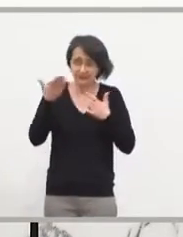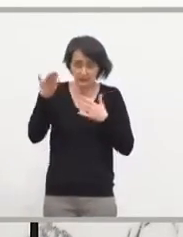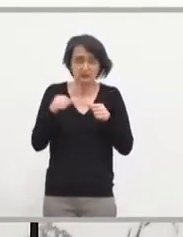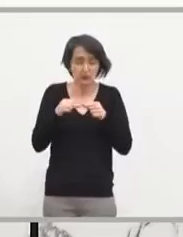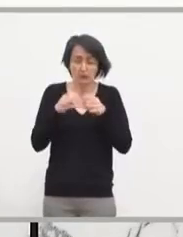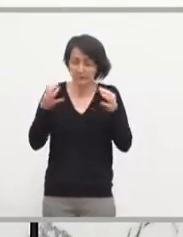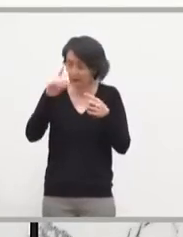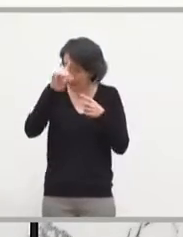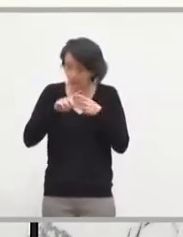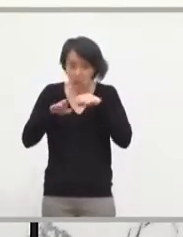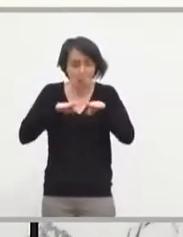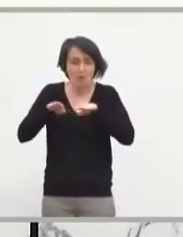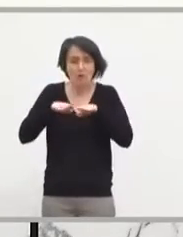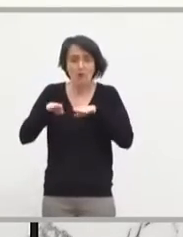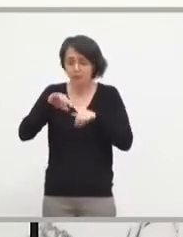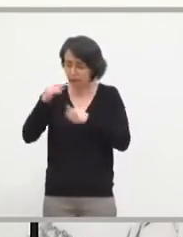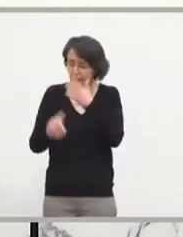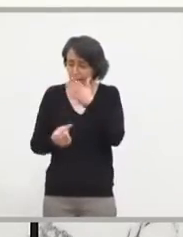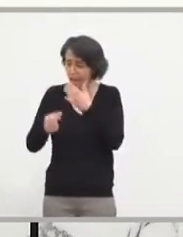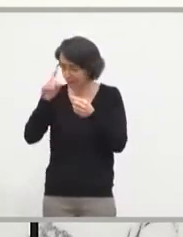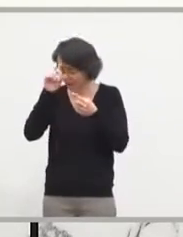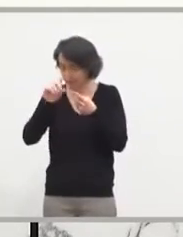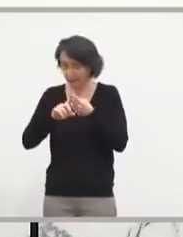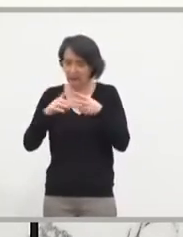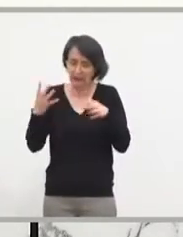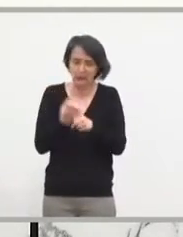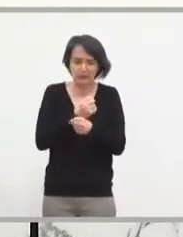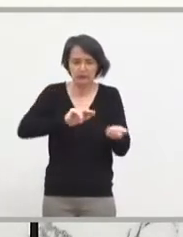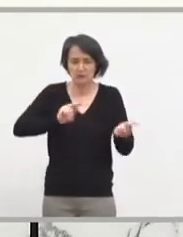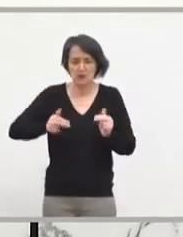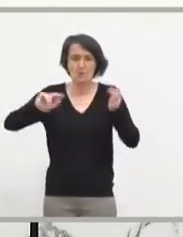favoriser au plus vite notre signature commune.